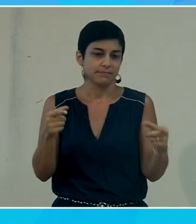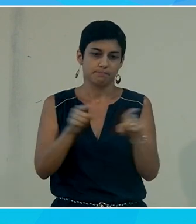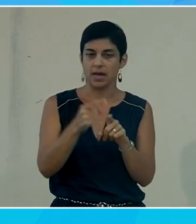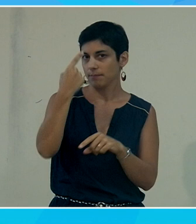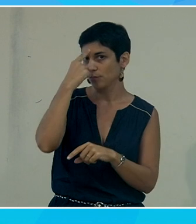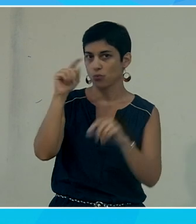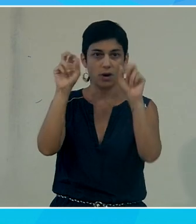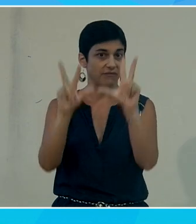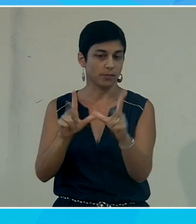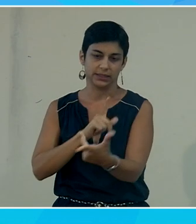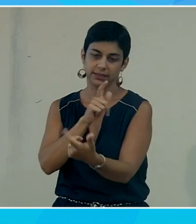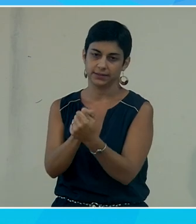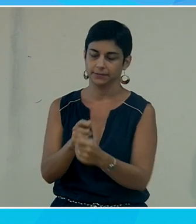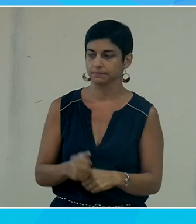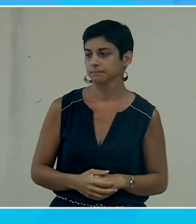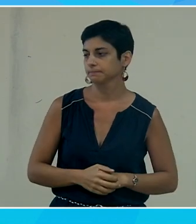en définitive